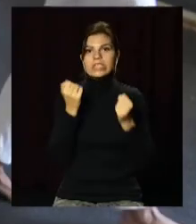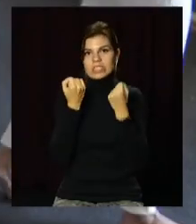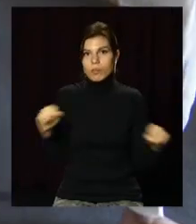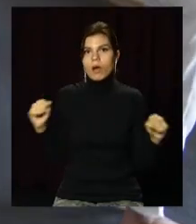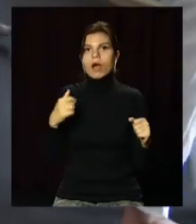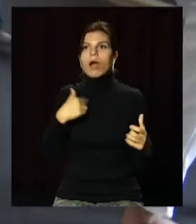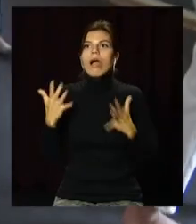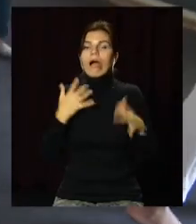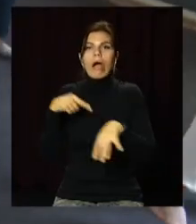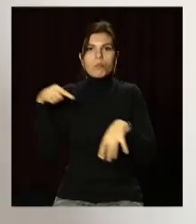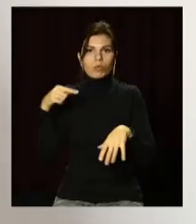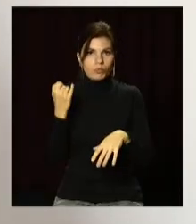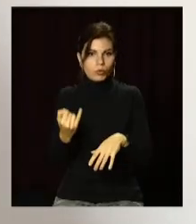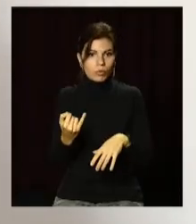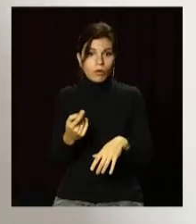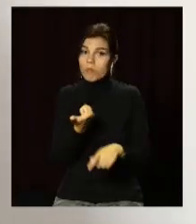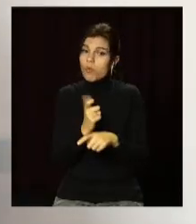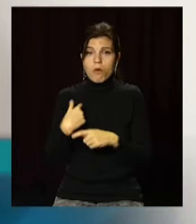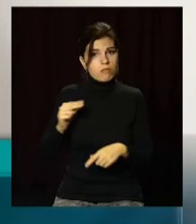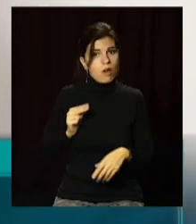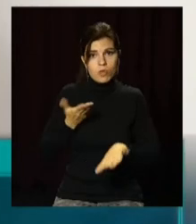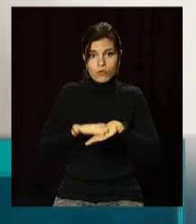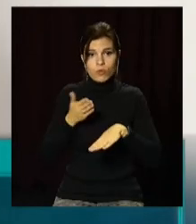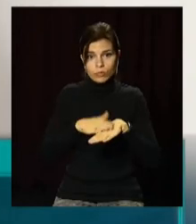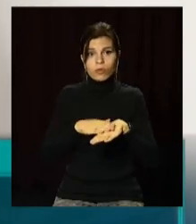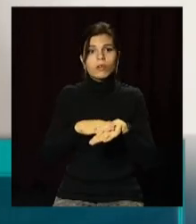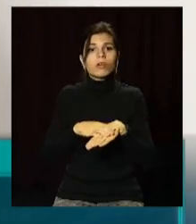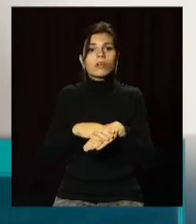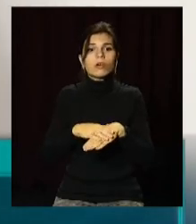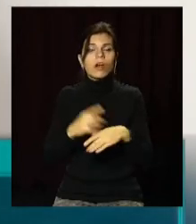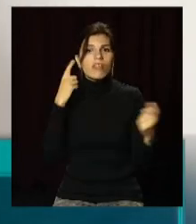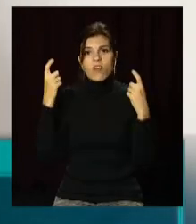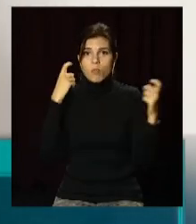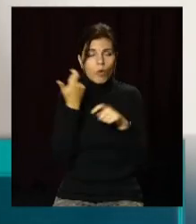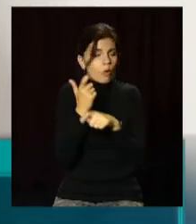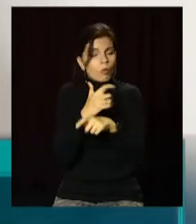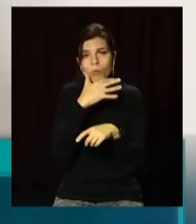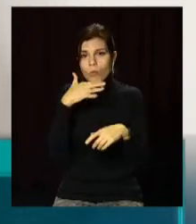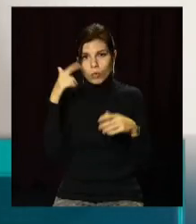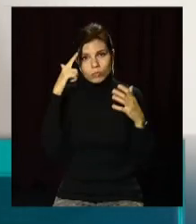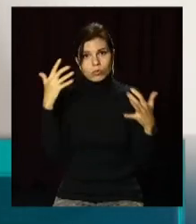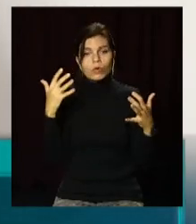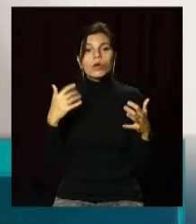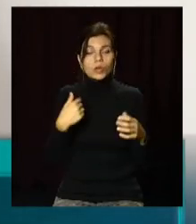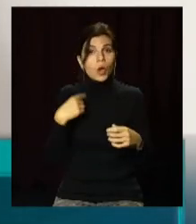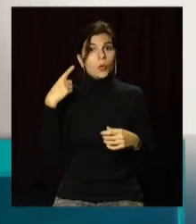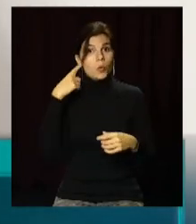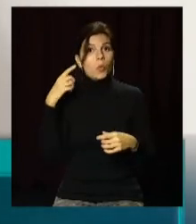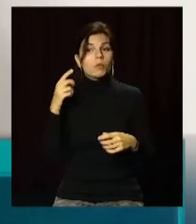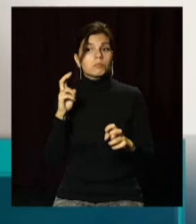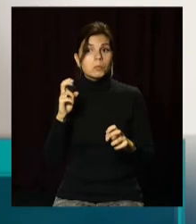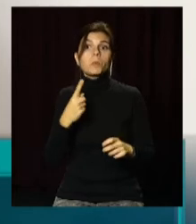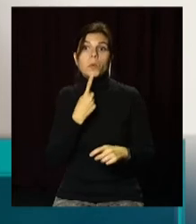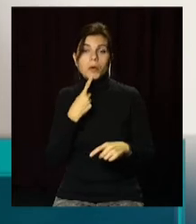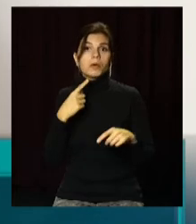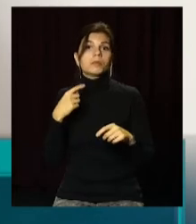негативних емоцій. У мене доволі складна робота, об'єм інформації дуже большой. І я услышала терапії танцями. Рішила